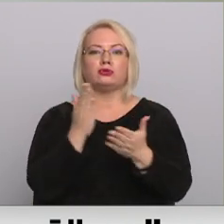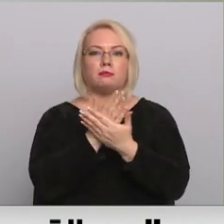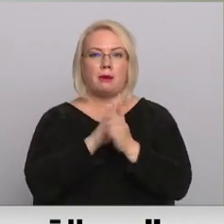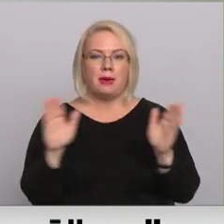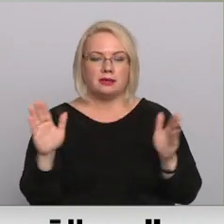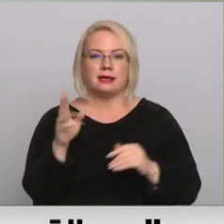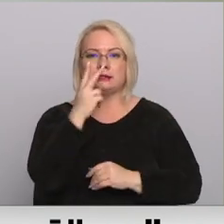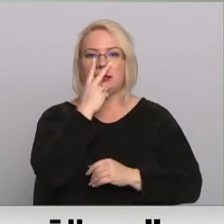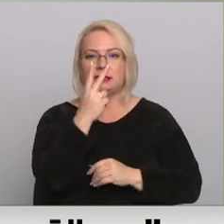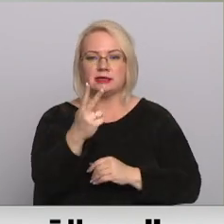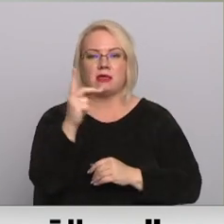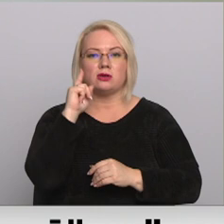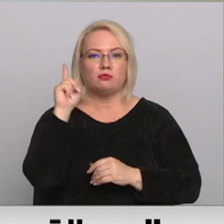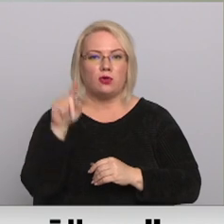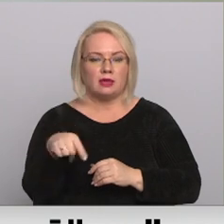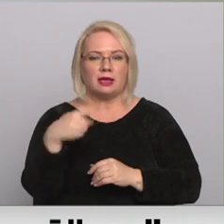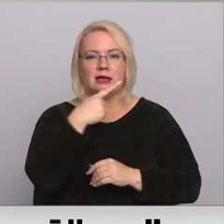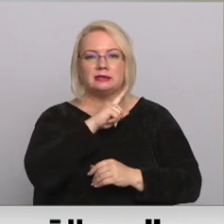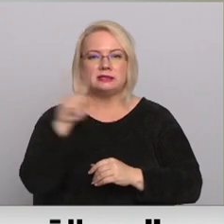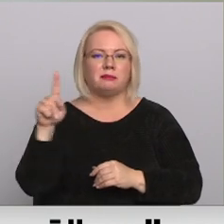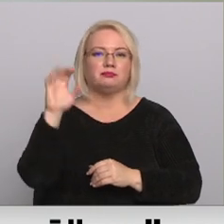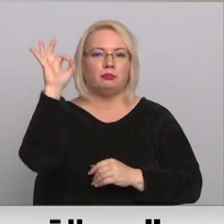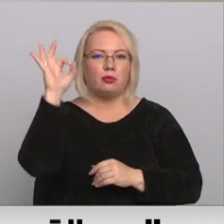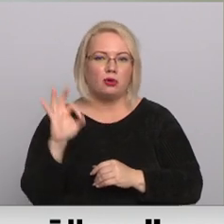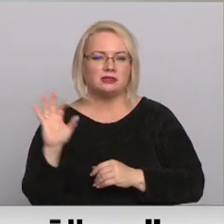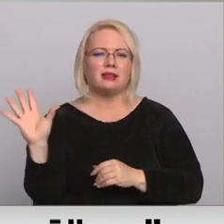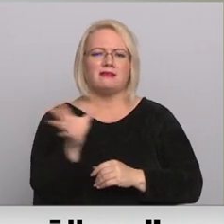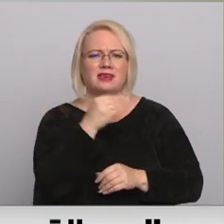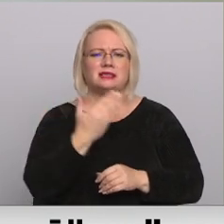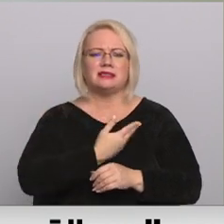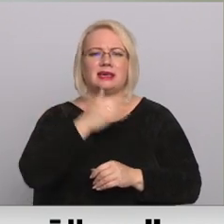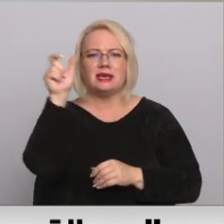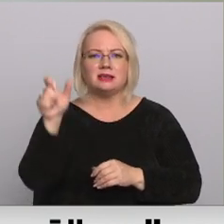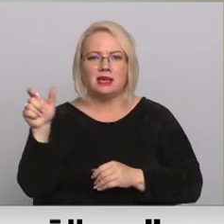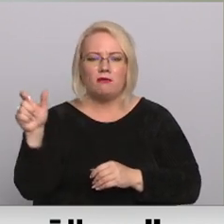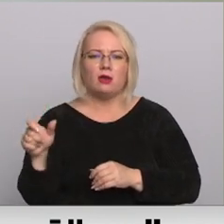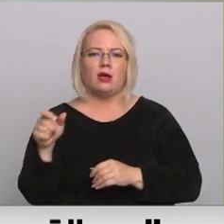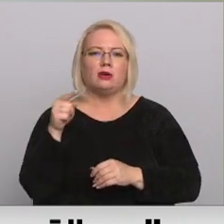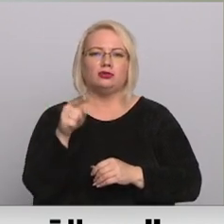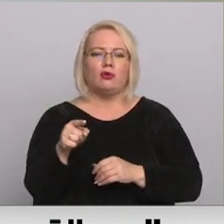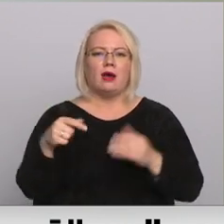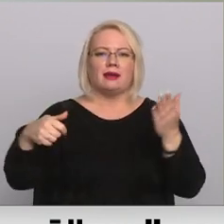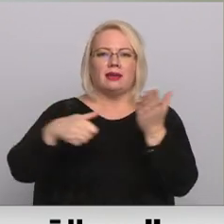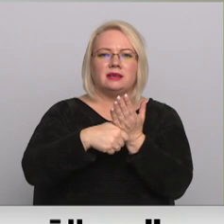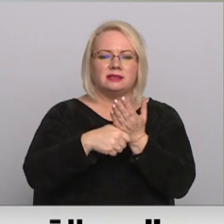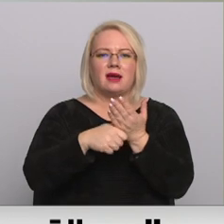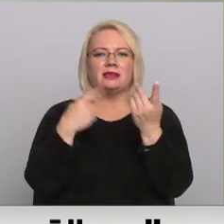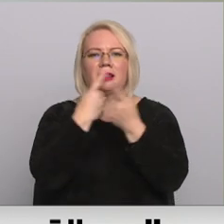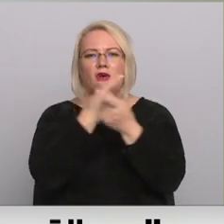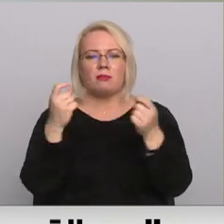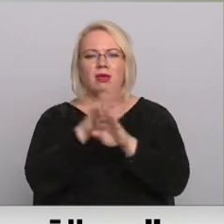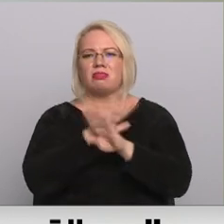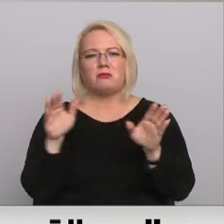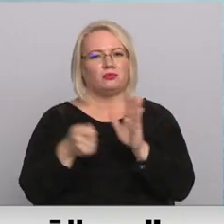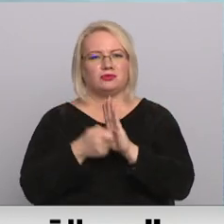Izskatās, protams, ka simtprocentīgi visi iedzīvotāji šo te reģistrācijas informāciju nebūs